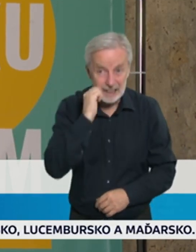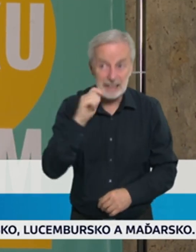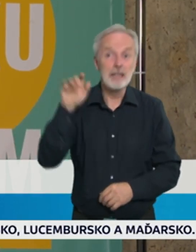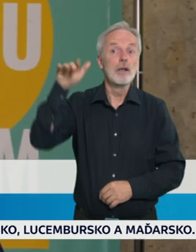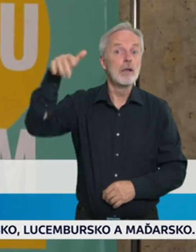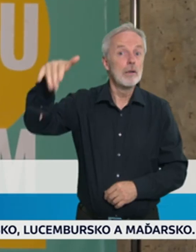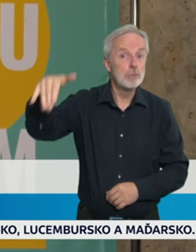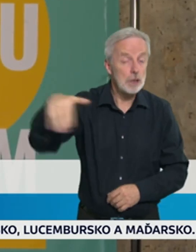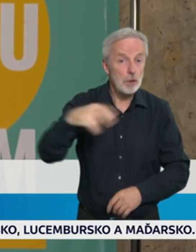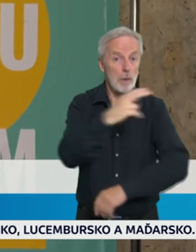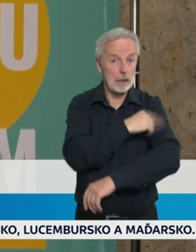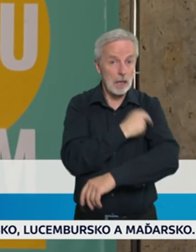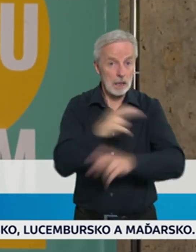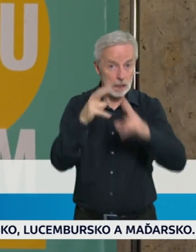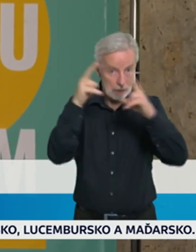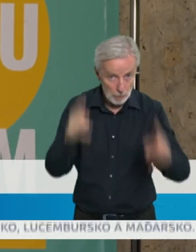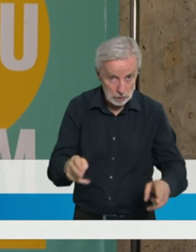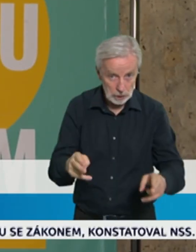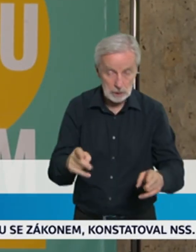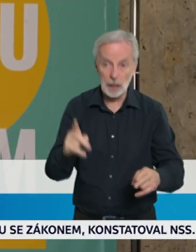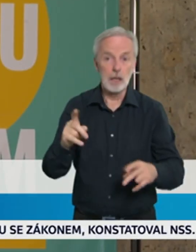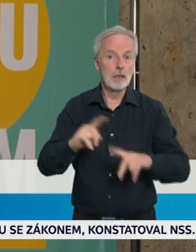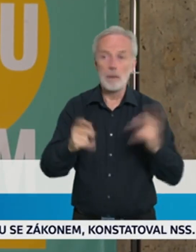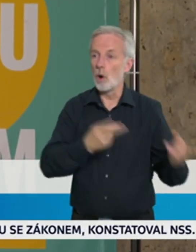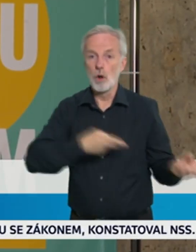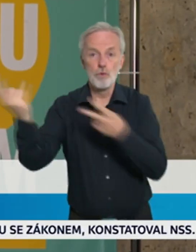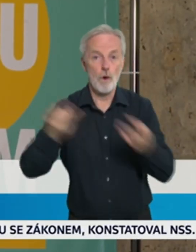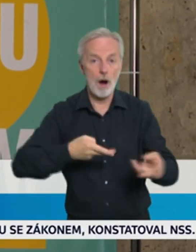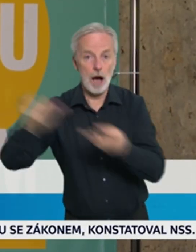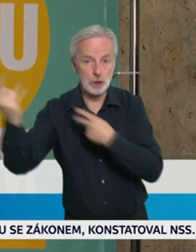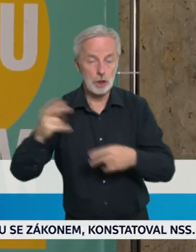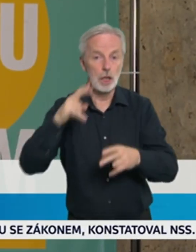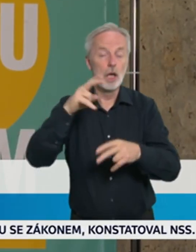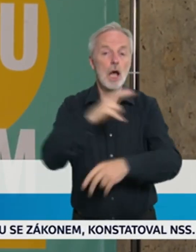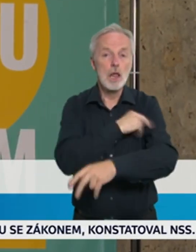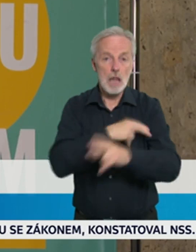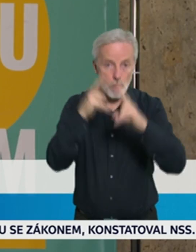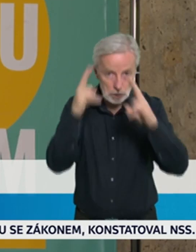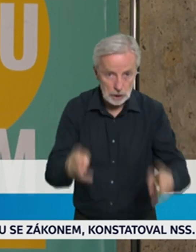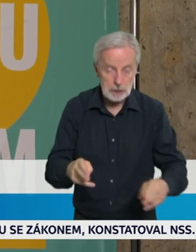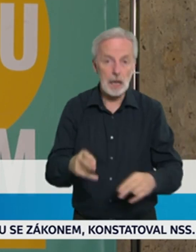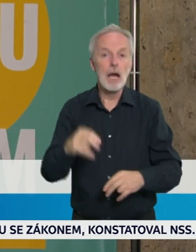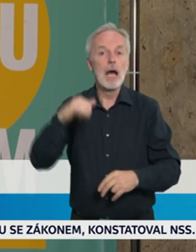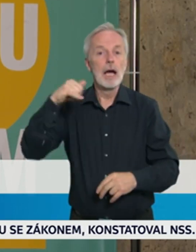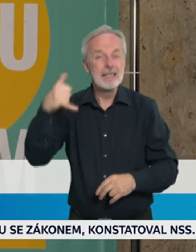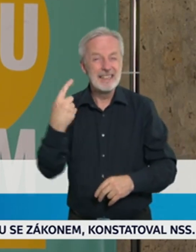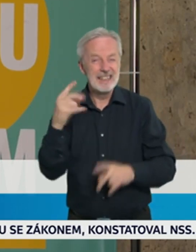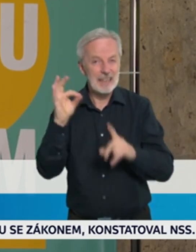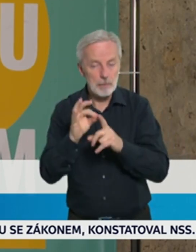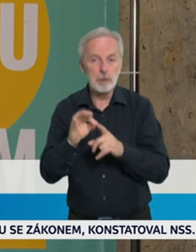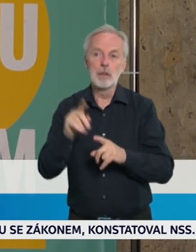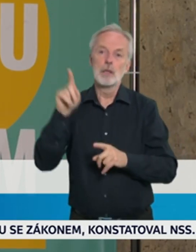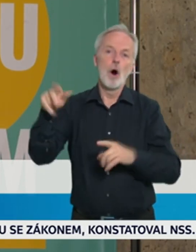hospitalizováni, kteří jsou nově přijímáni k hospitalizaci i na jednotkách intenzivní péče, jsou zkrátka lidé, kteří jsou